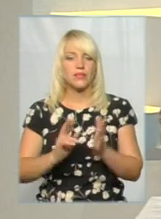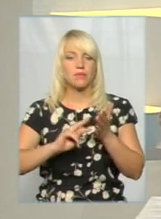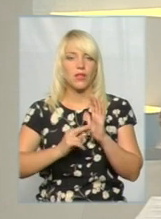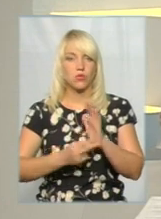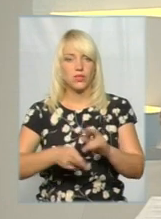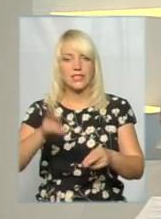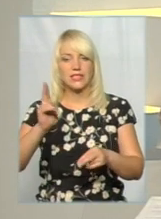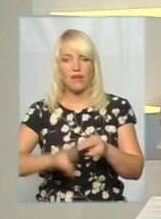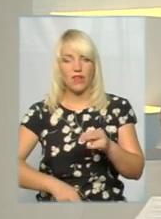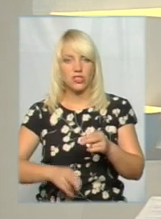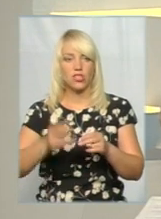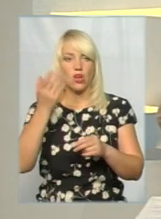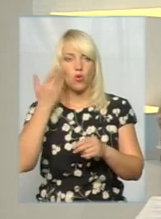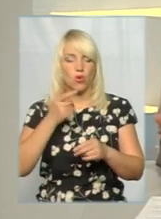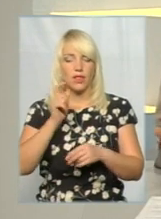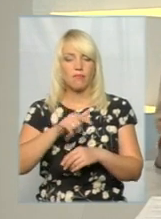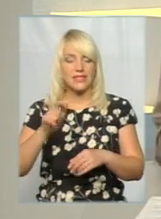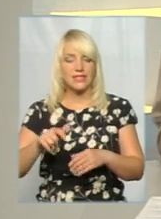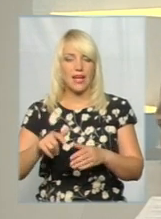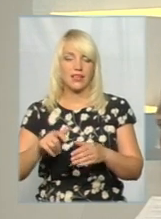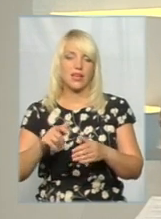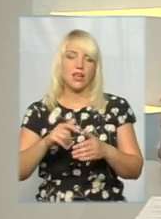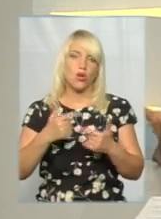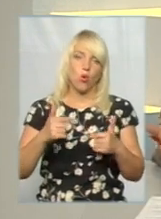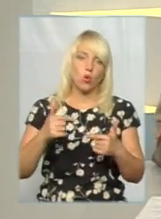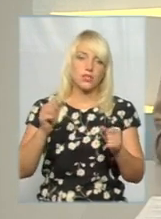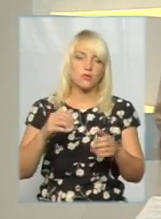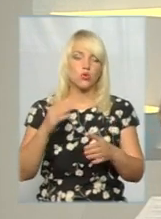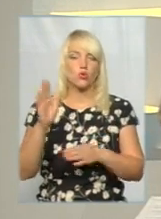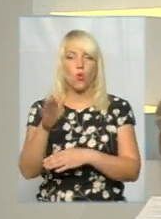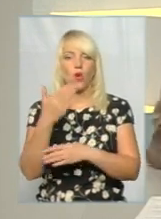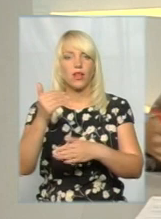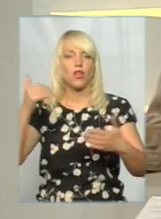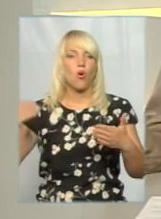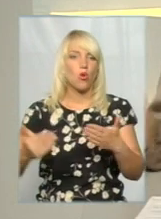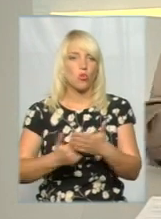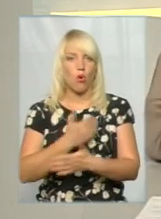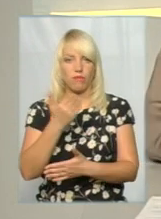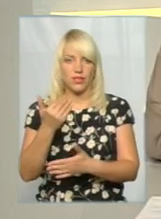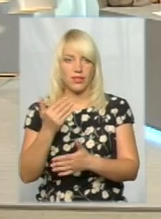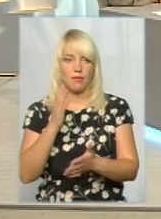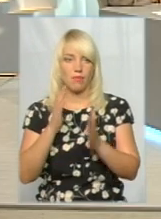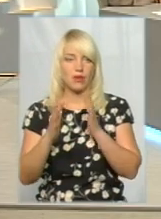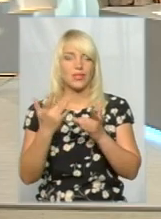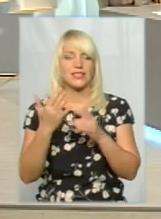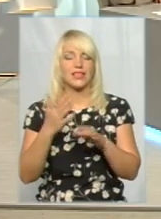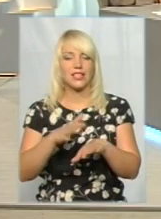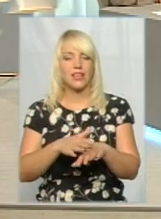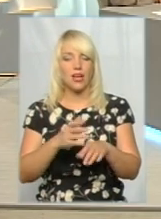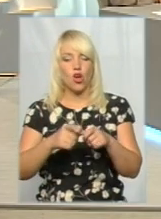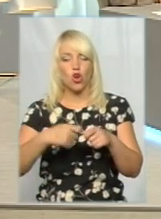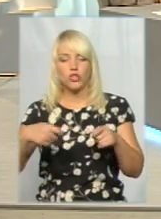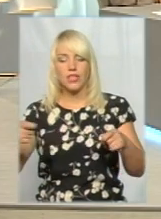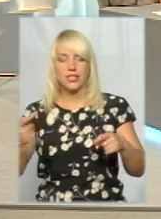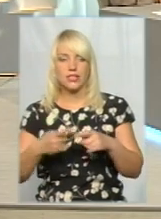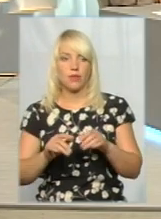завершити, коли містяни і гості міста зможуть гуляти вже оновленим парком? Наскільки розтягнеться цей процес за вашими підрахунками?